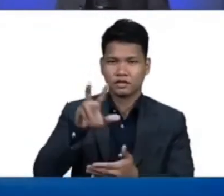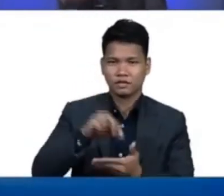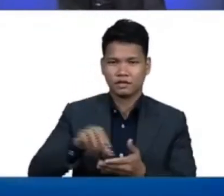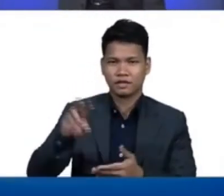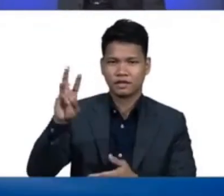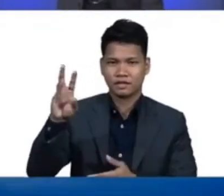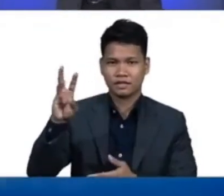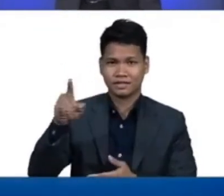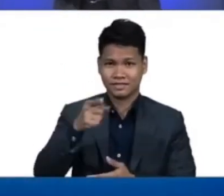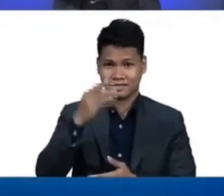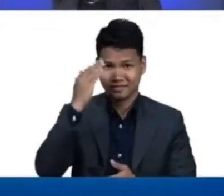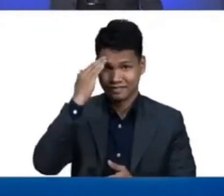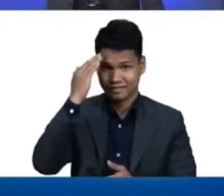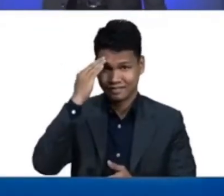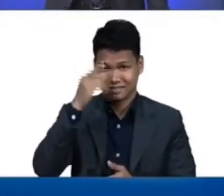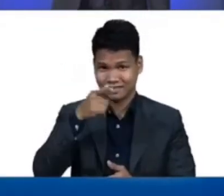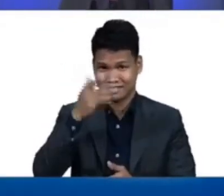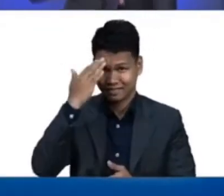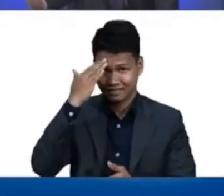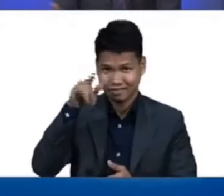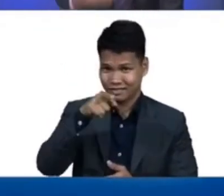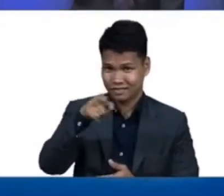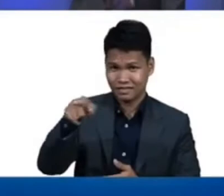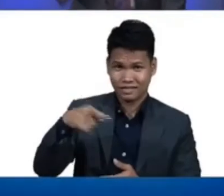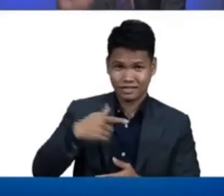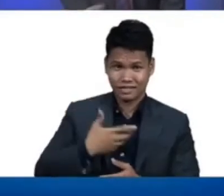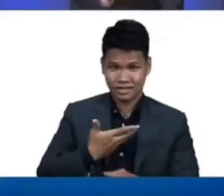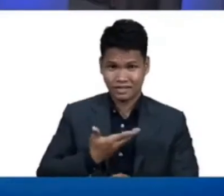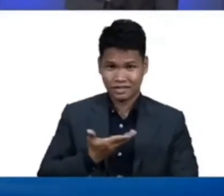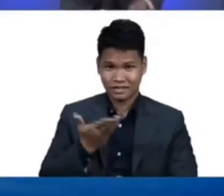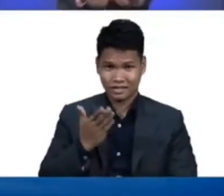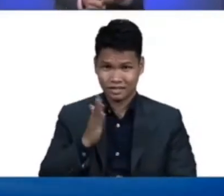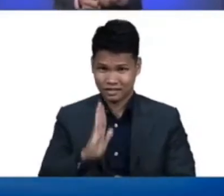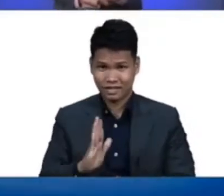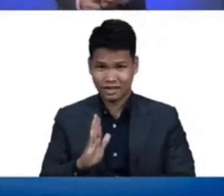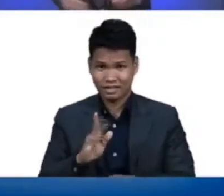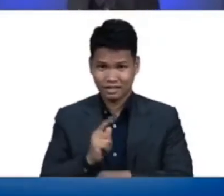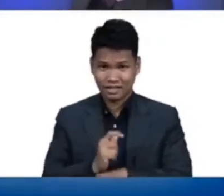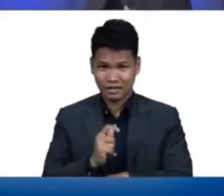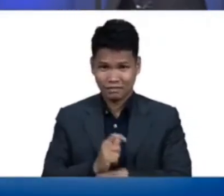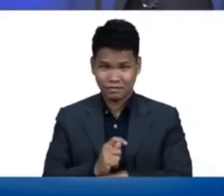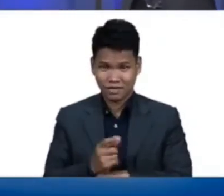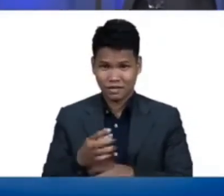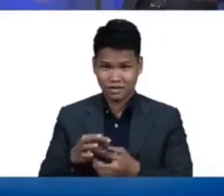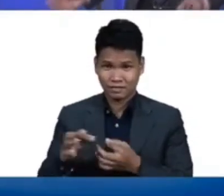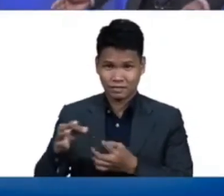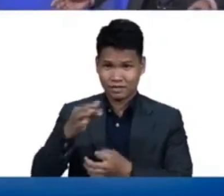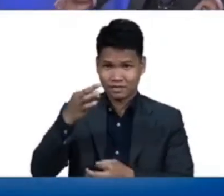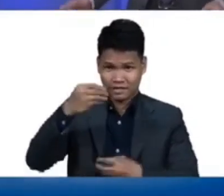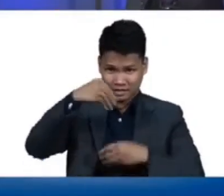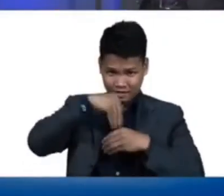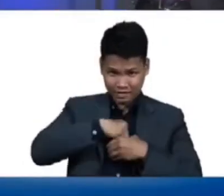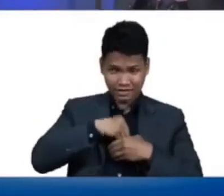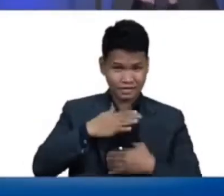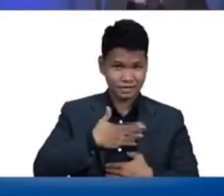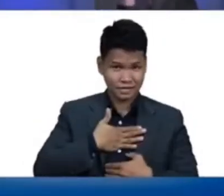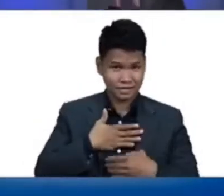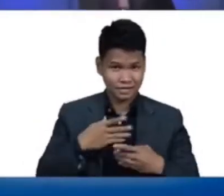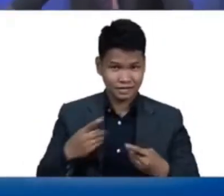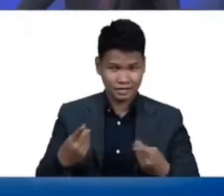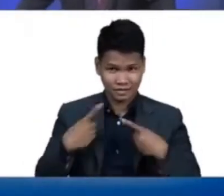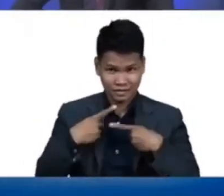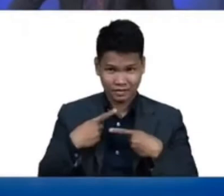you are God's temple and that God's Spirit dwells in you? Hindi niyo baga alam na kayo ay